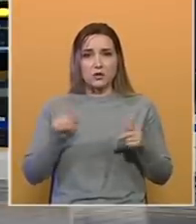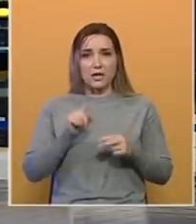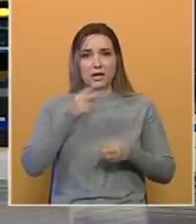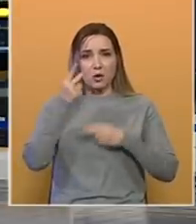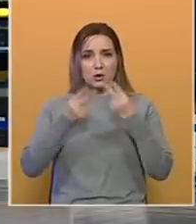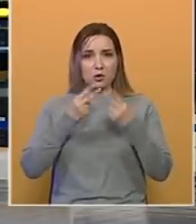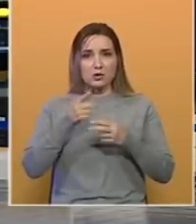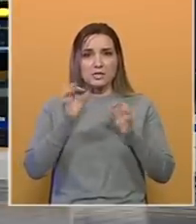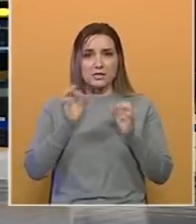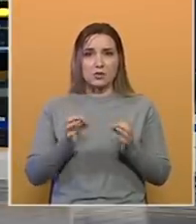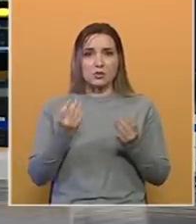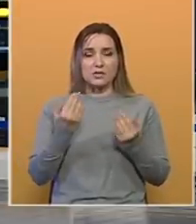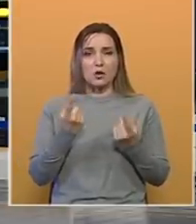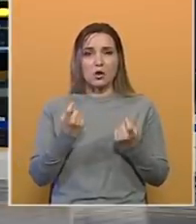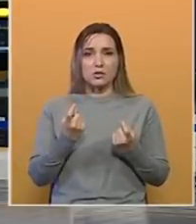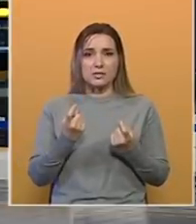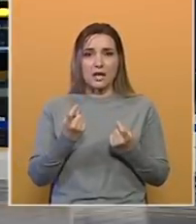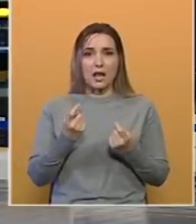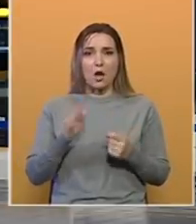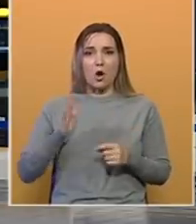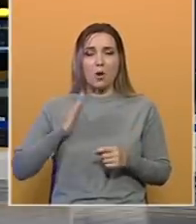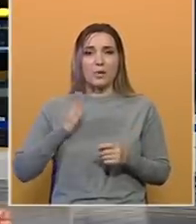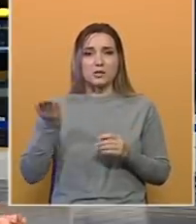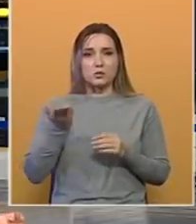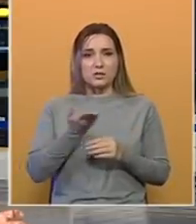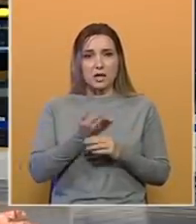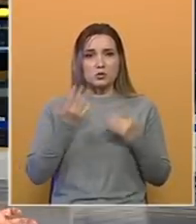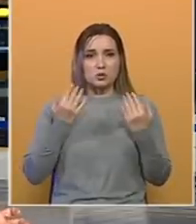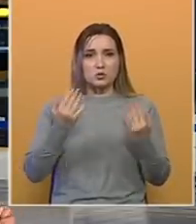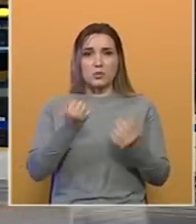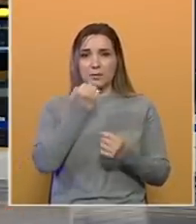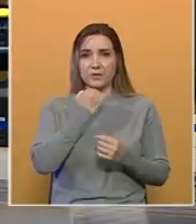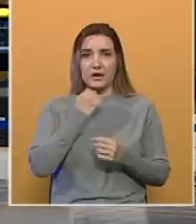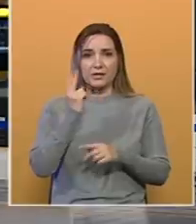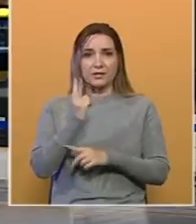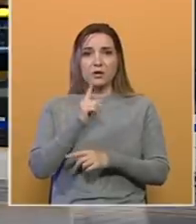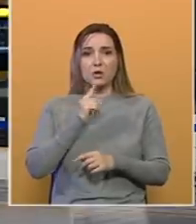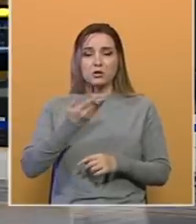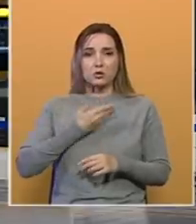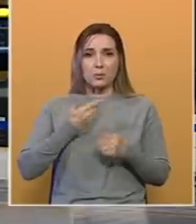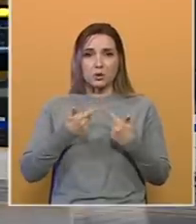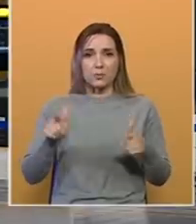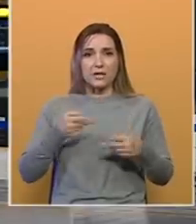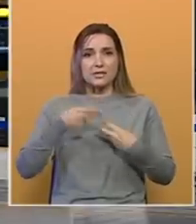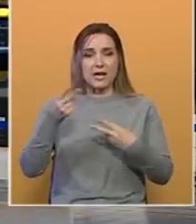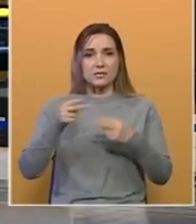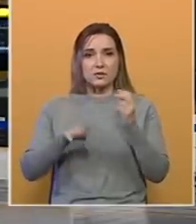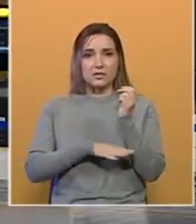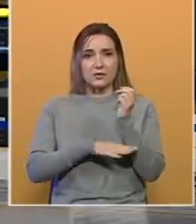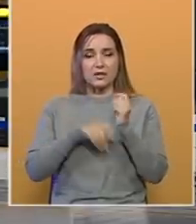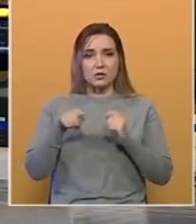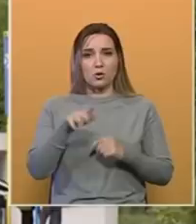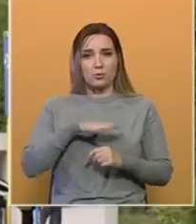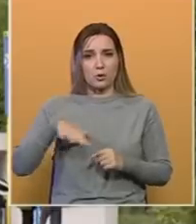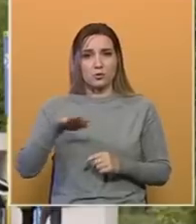nekontroliranu i za sigurnost nekoliko sela opasnu sjeću šume privatnih tvrtke koje su dobile odobrenje za izvoz drveta s tog